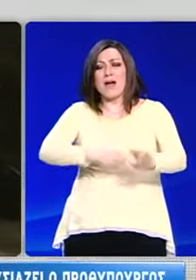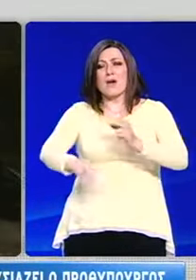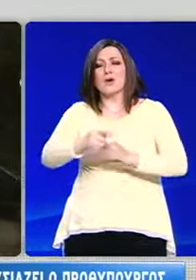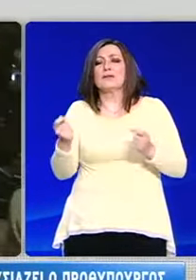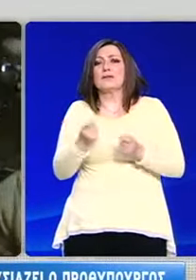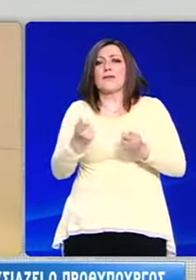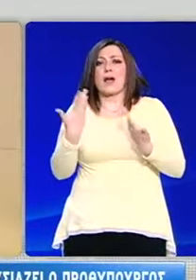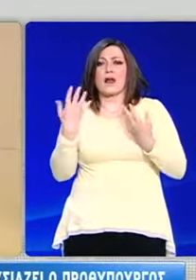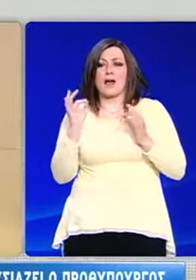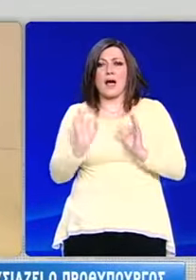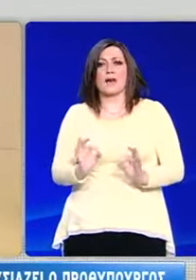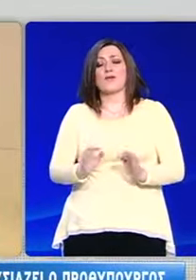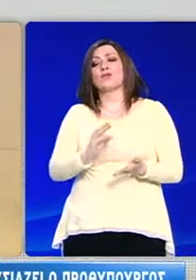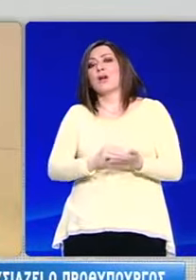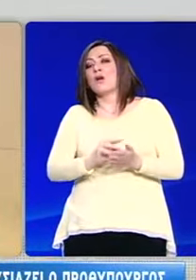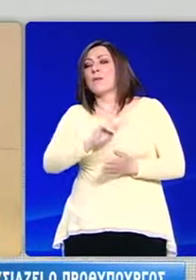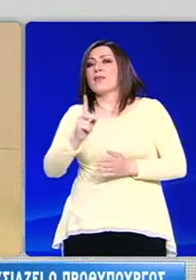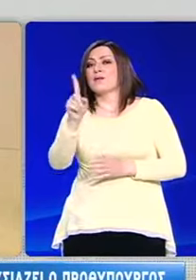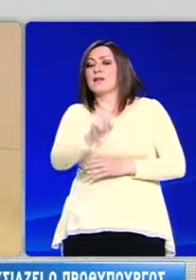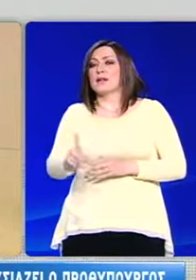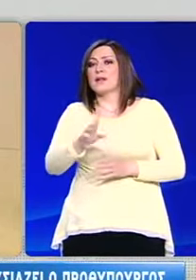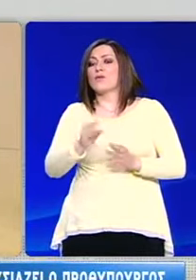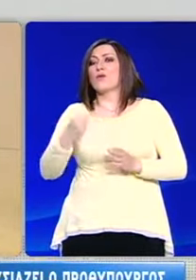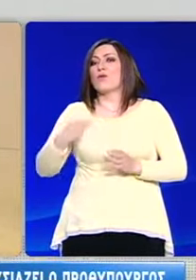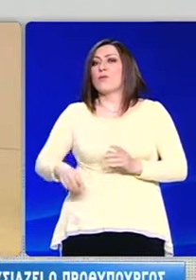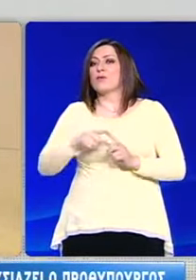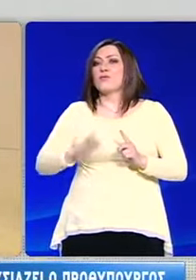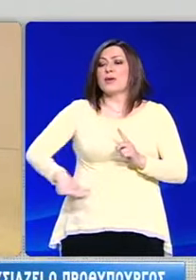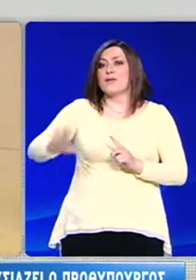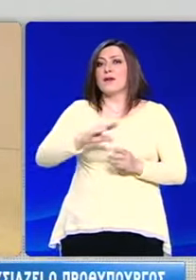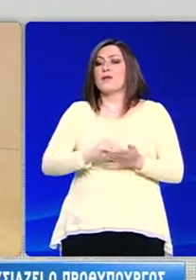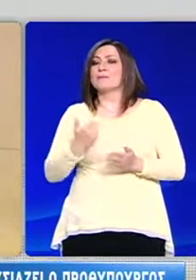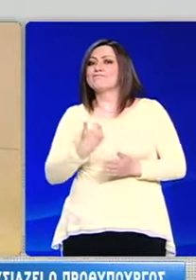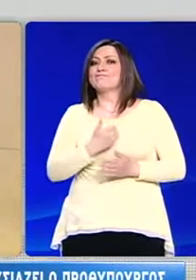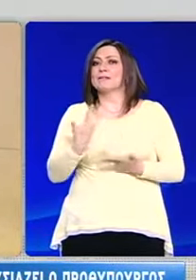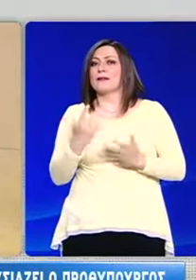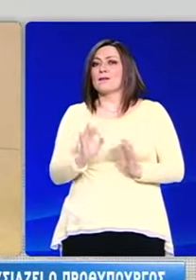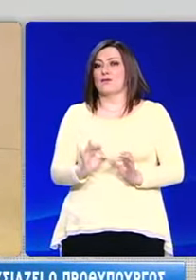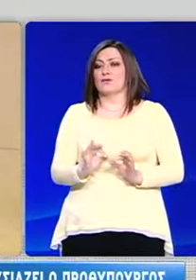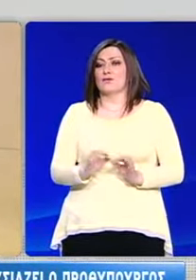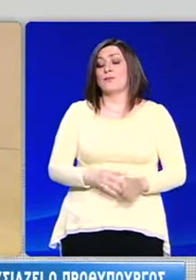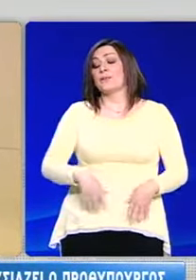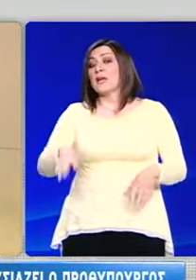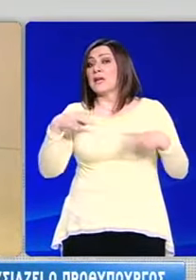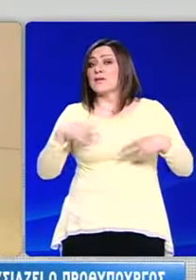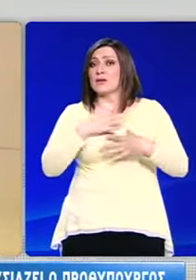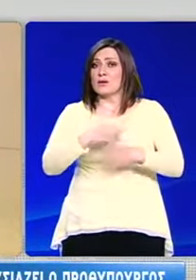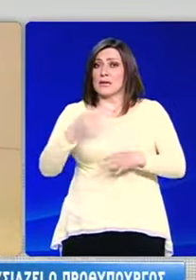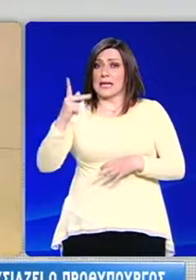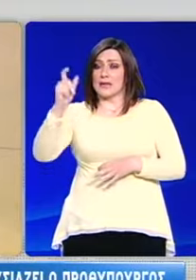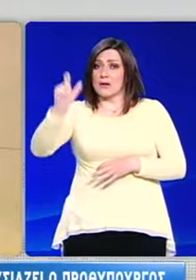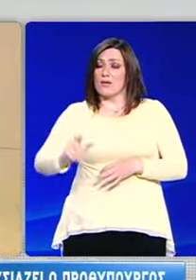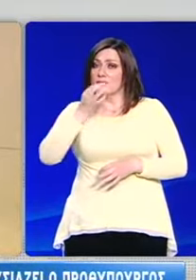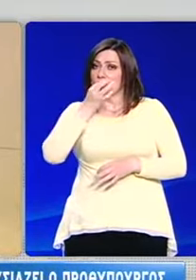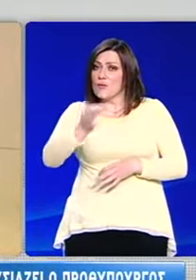ευρωεκλογές και τον δεύτερο γύρο των αυτοδιοικητικών εκλογών και να θέσει το δίλημα της αναμέτρησης. Πάντως, ο κυβερνητικός εκπρόσωπος Σήμος και Δίκογλου